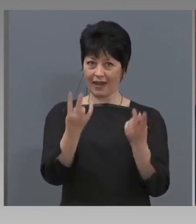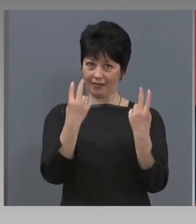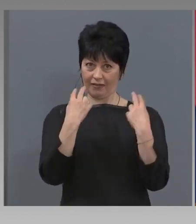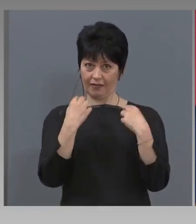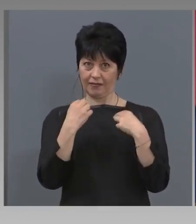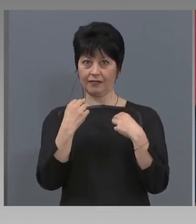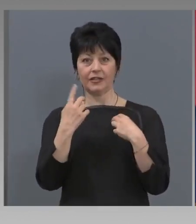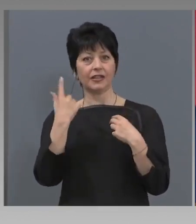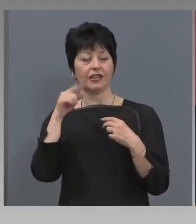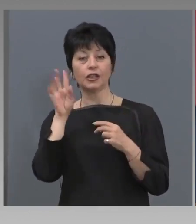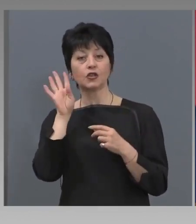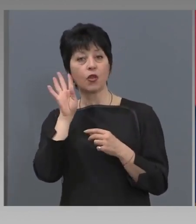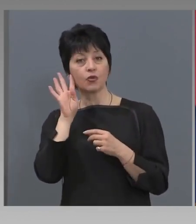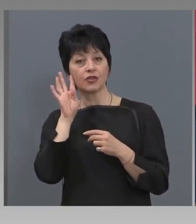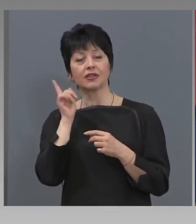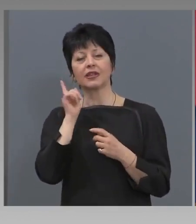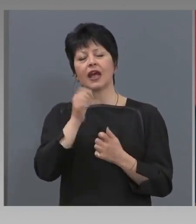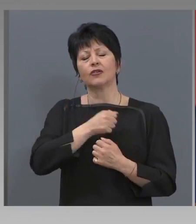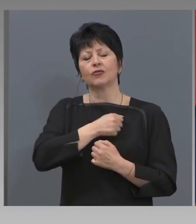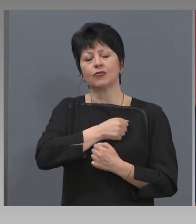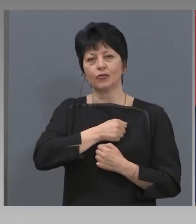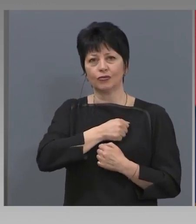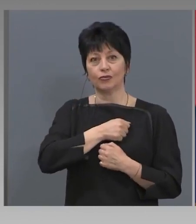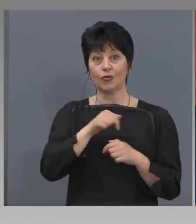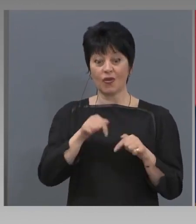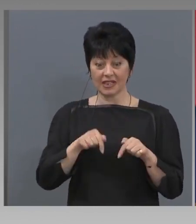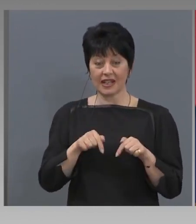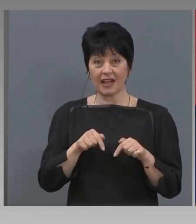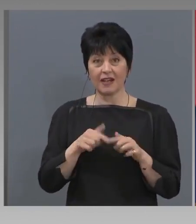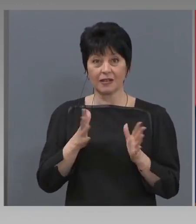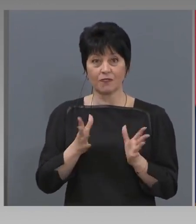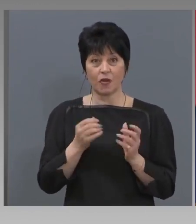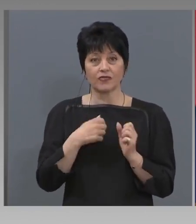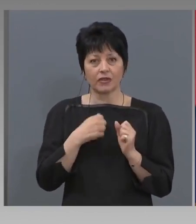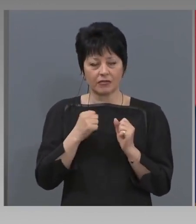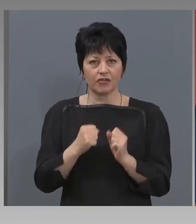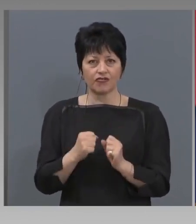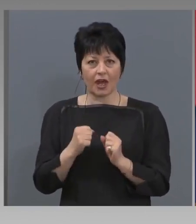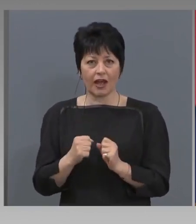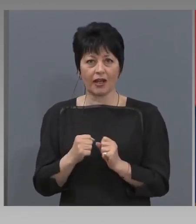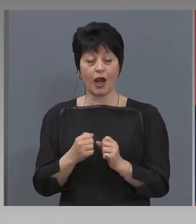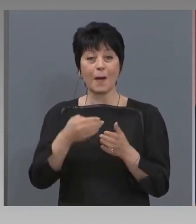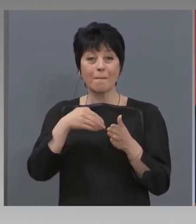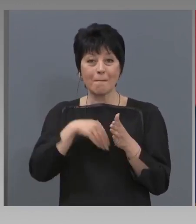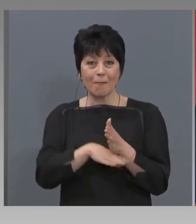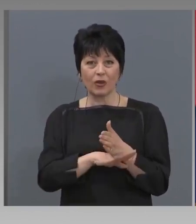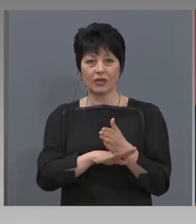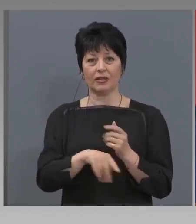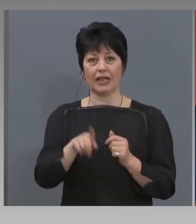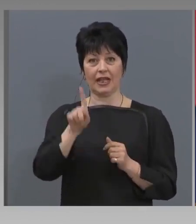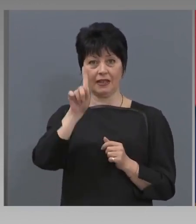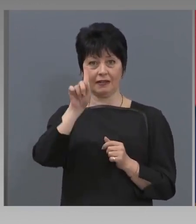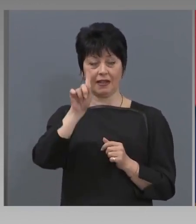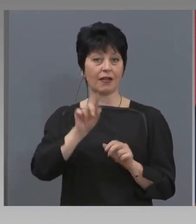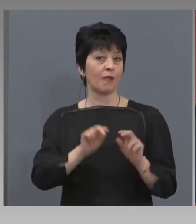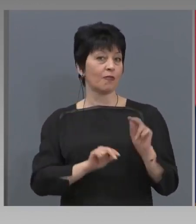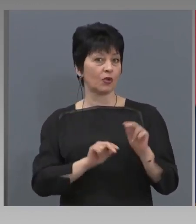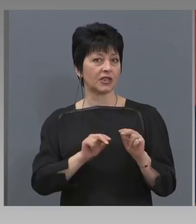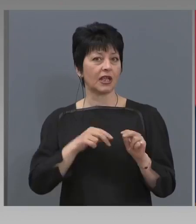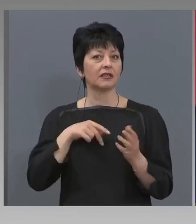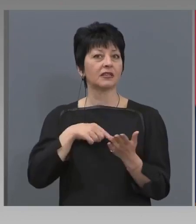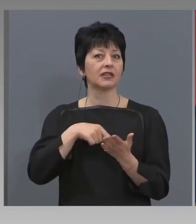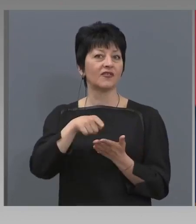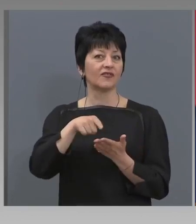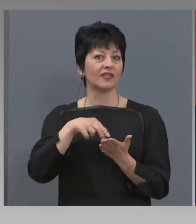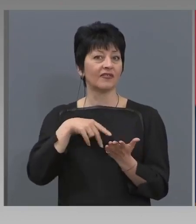защото най-трудното ни престои. Под един процент се движиме в